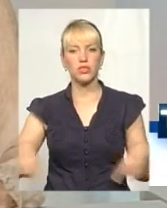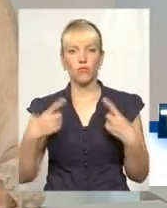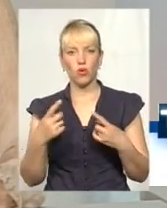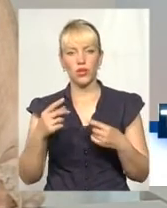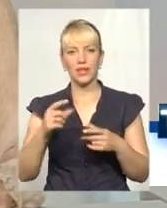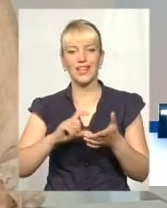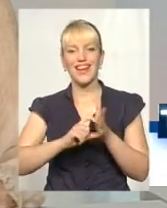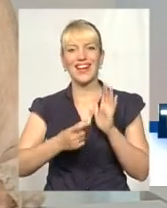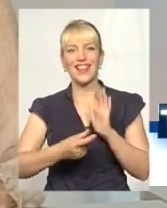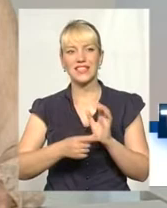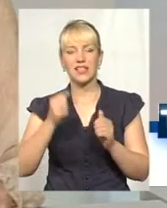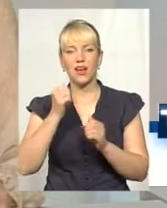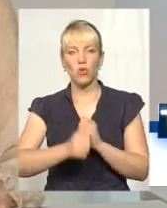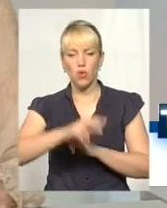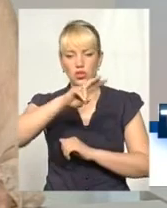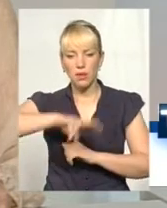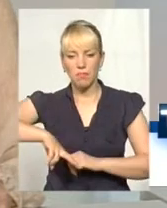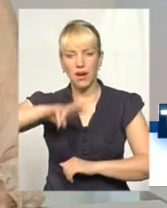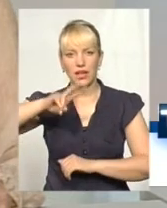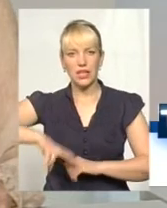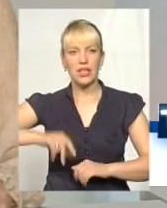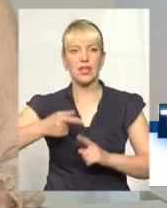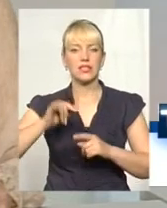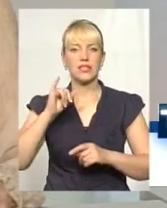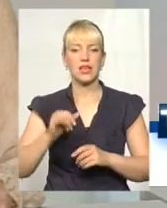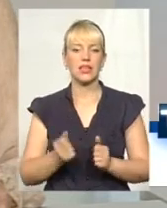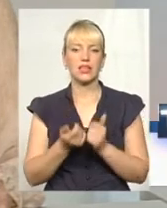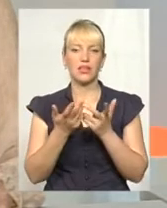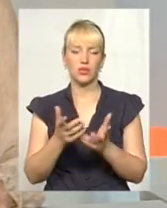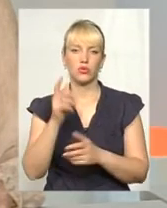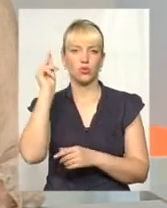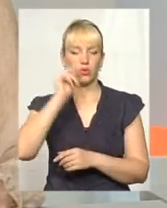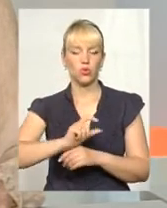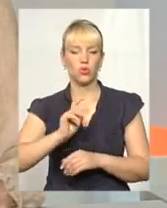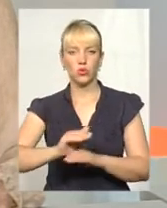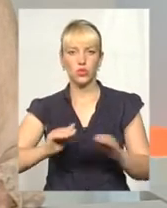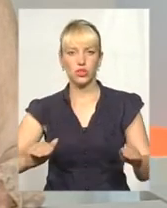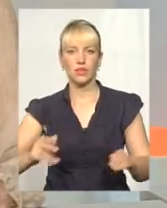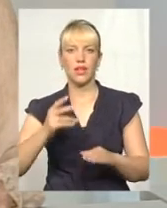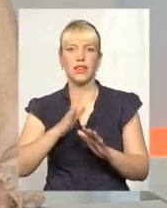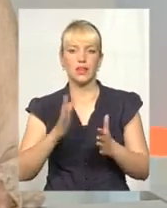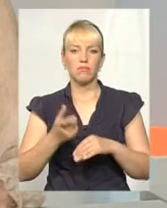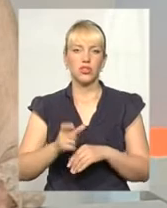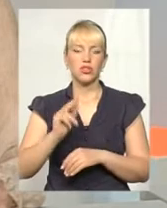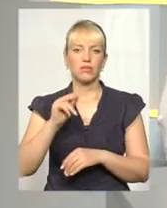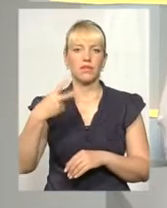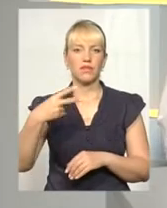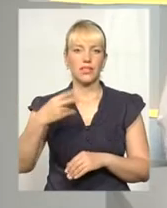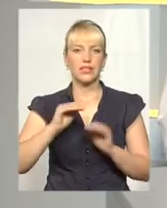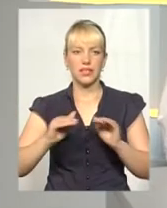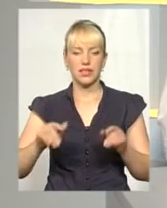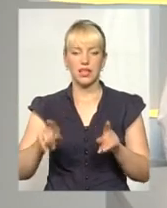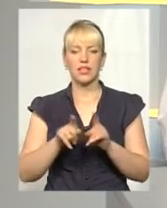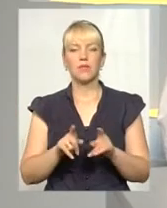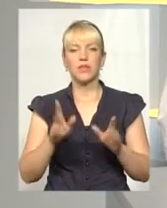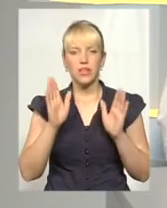кожній паралелі з кількістю учнів і більше 20 дітей. Тільки при такому наповненні дозволяється, власне, інклюзія, тобто